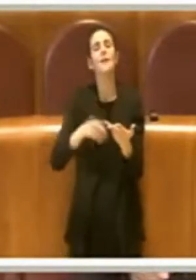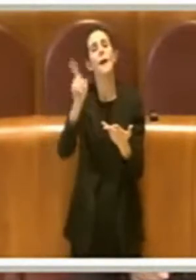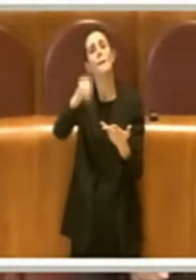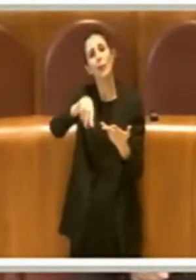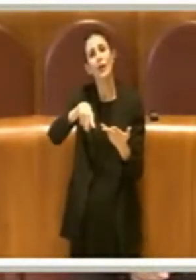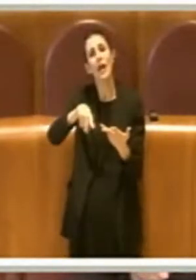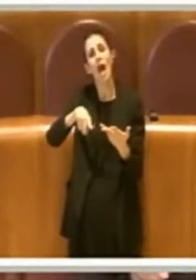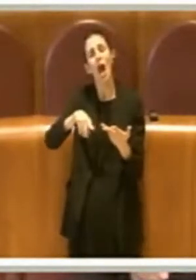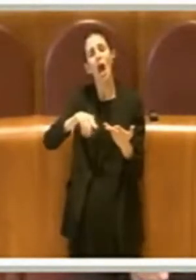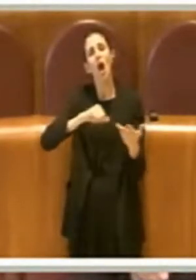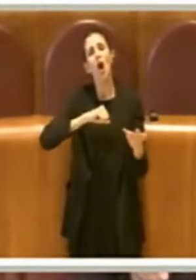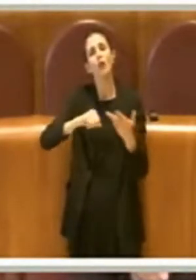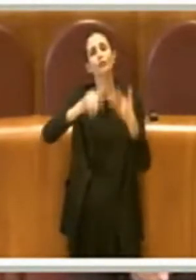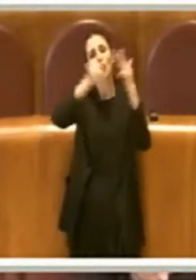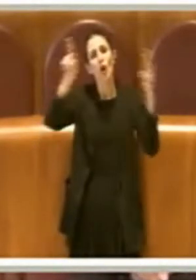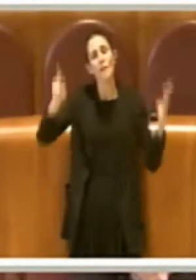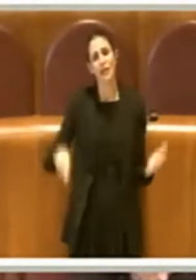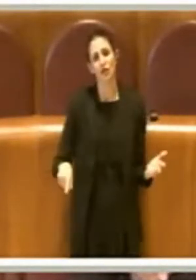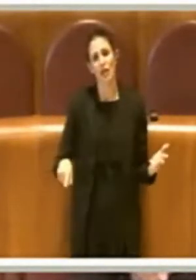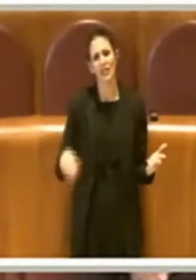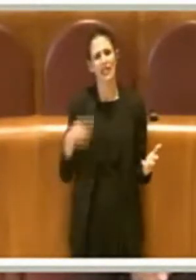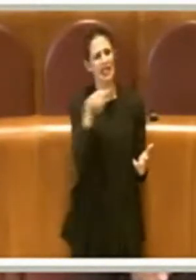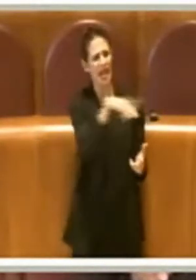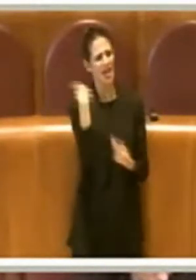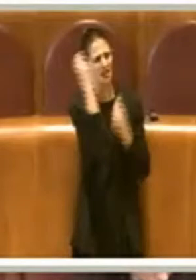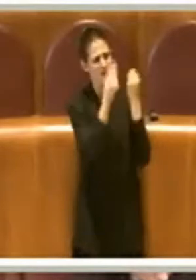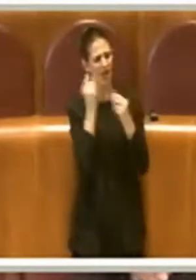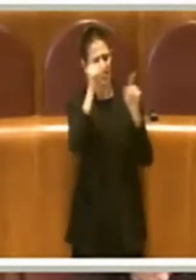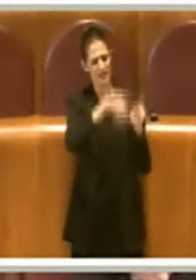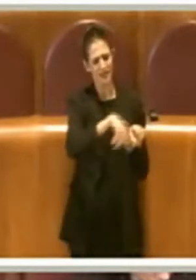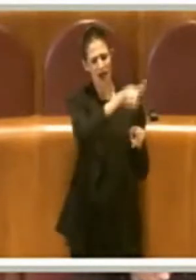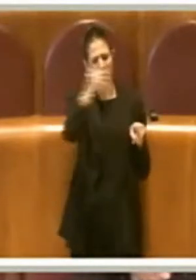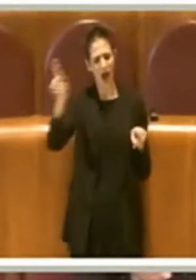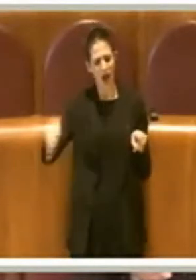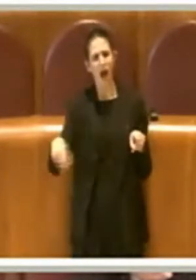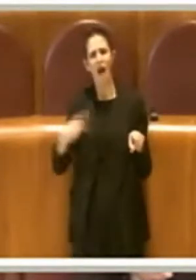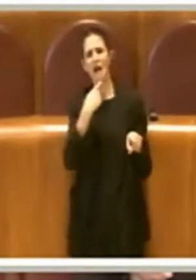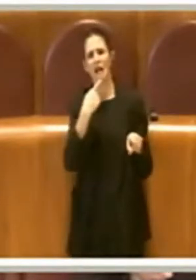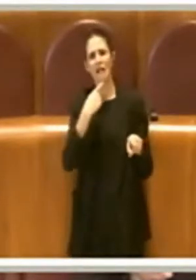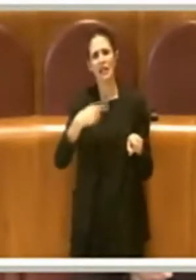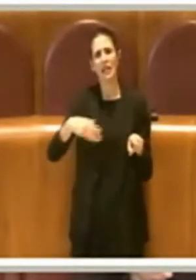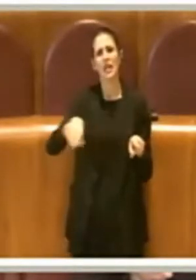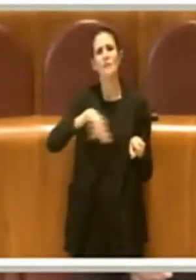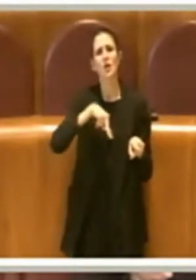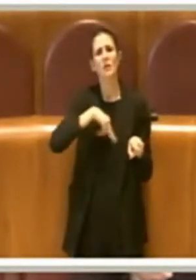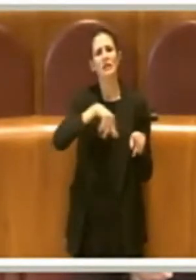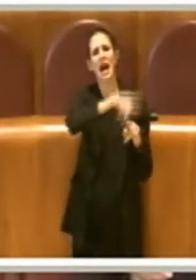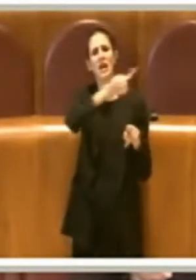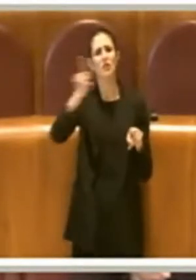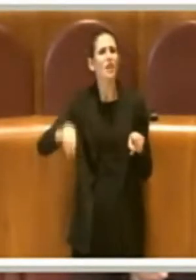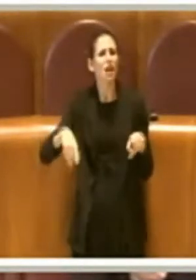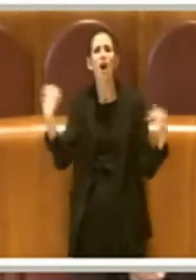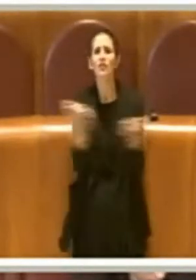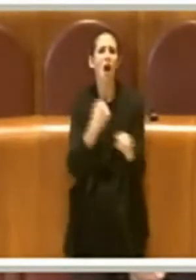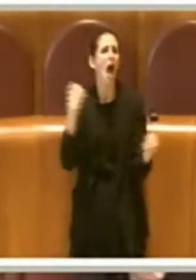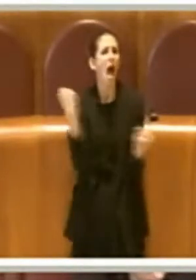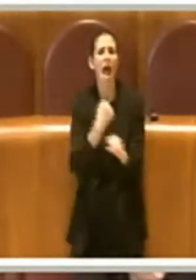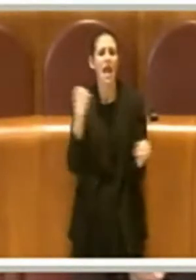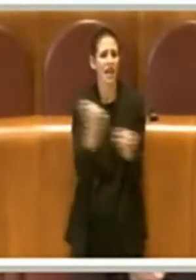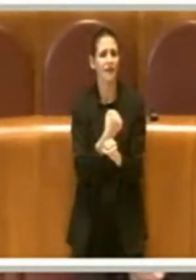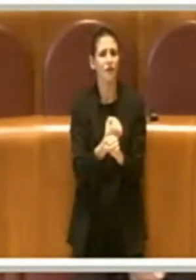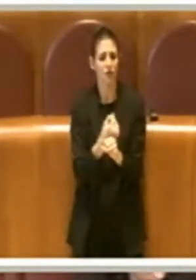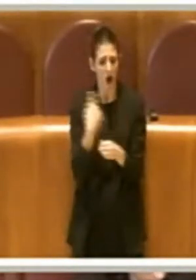sono lì a lucrare, come dice lei, a discapito di questa città, ma fanno un lavoro che porta al lavoro ad altre